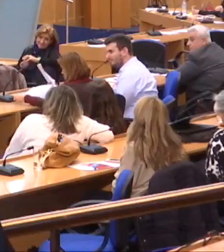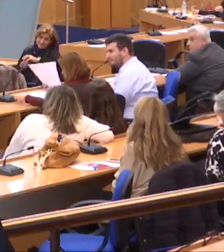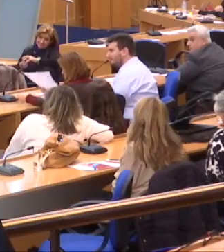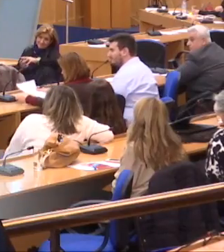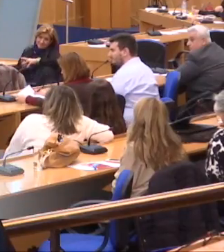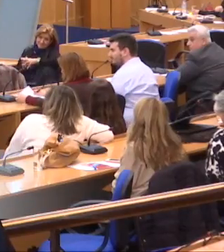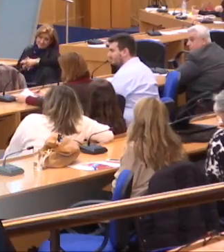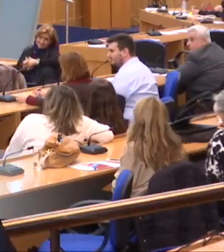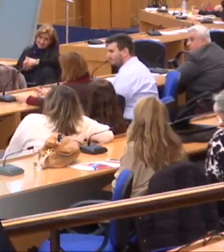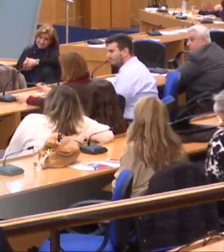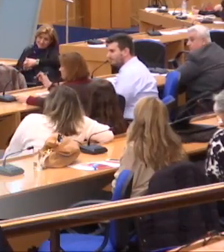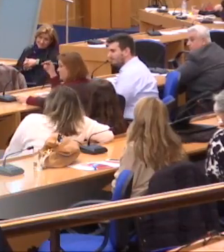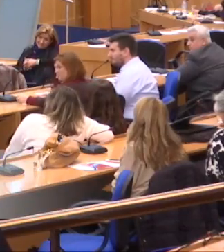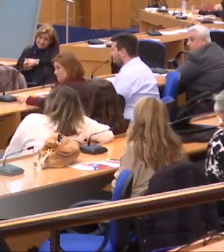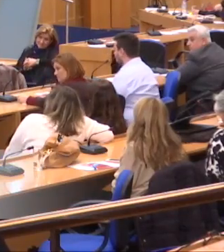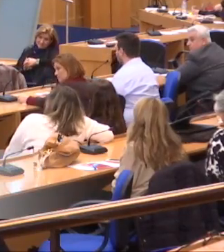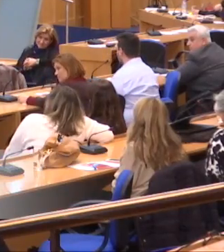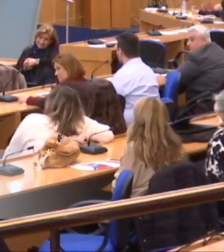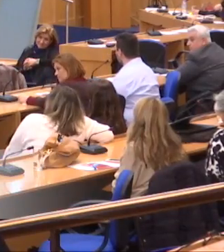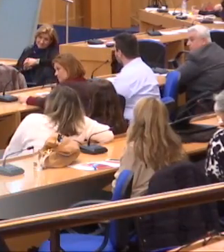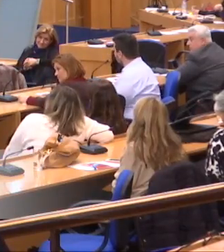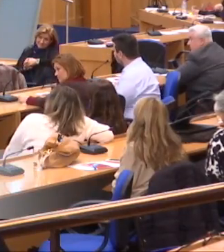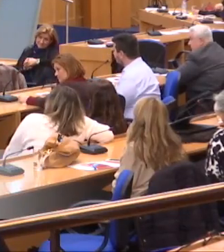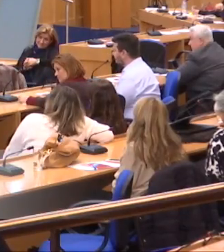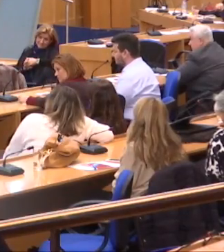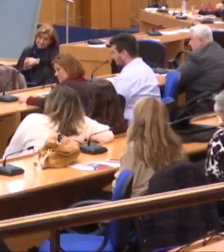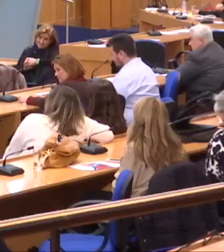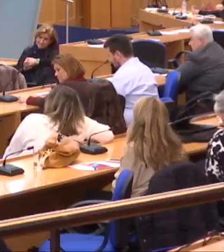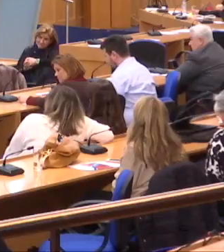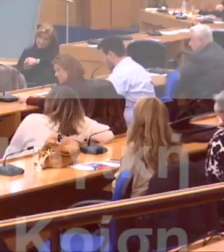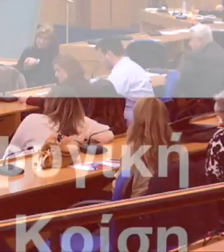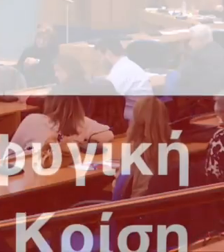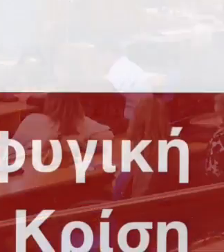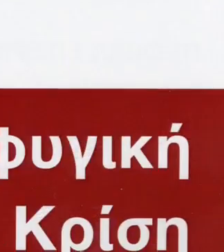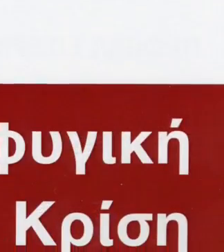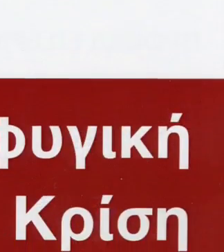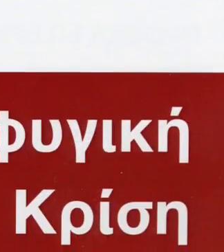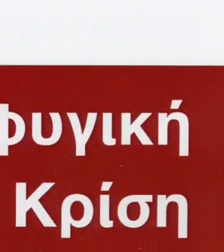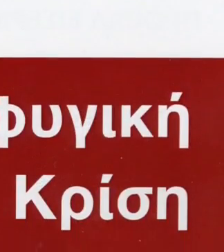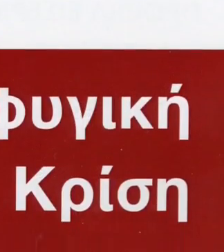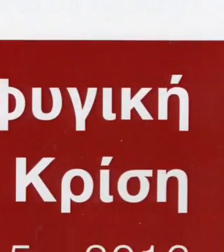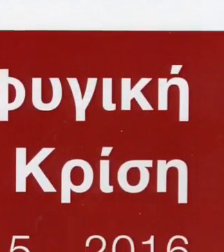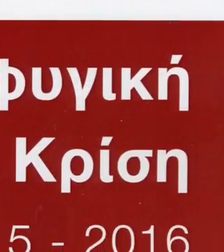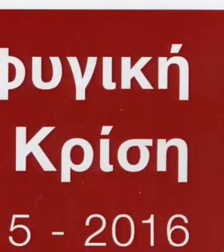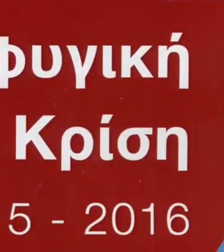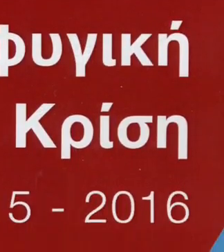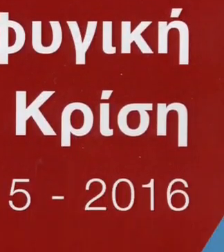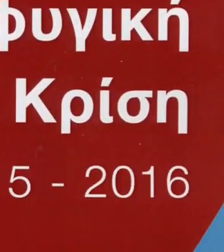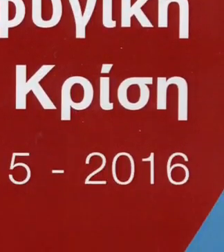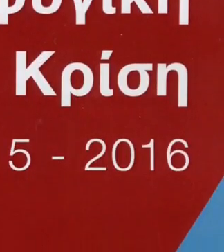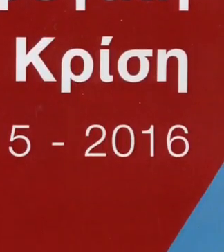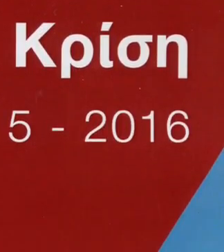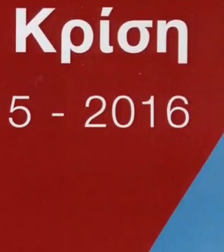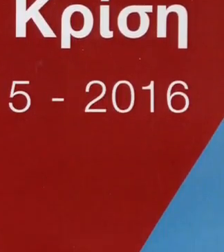εφηλετικές διακρίσεις και ποιες είναι οι συστάσεις των διεθνών οργάνων για τη χώρα μας. Σχετικοί προβληματισμοί τέθηκαν σε